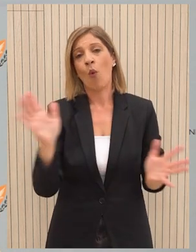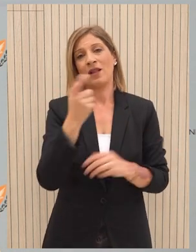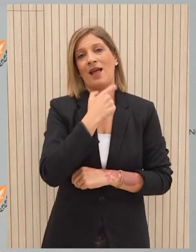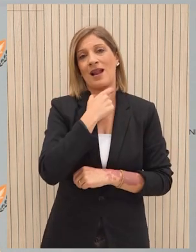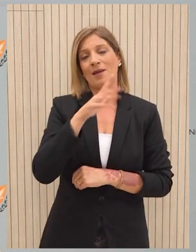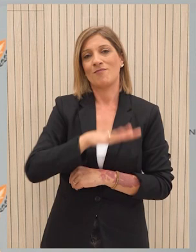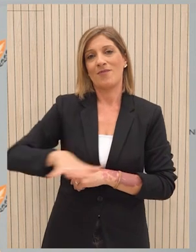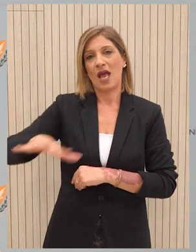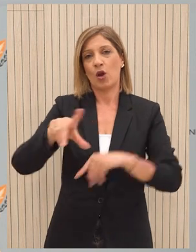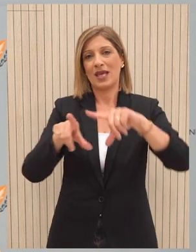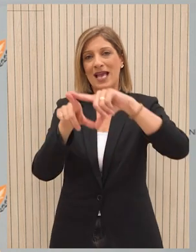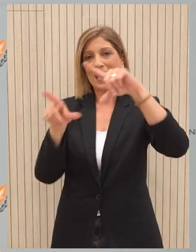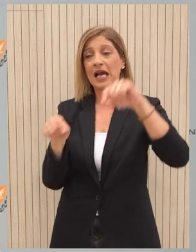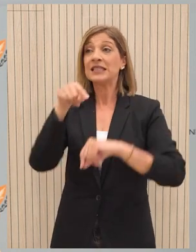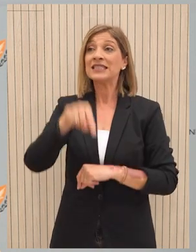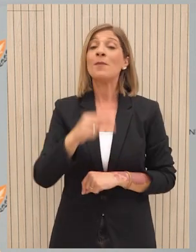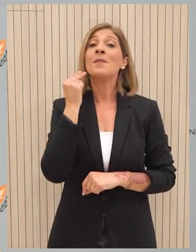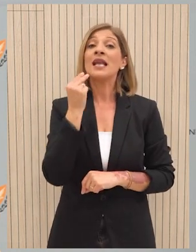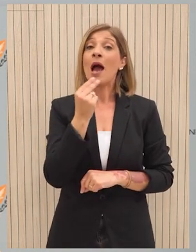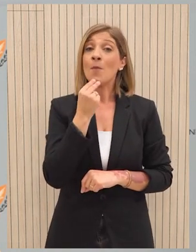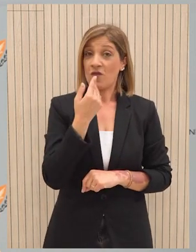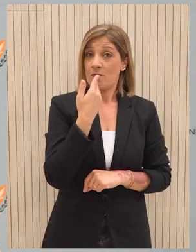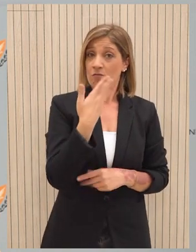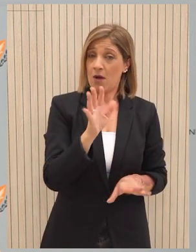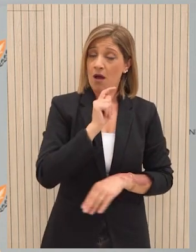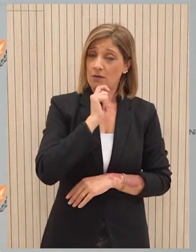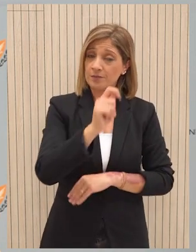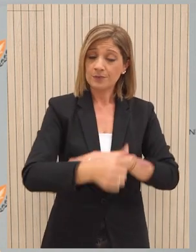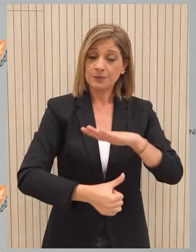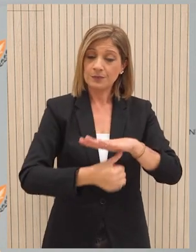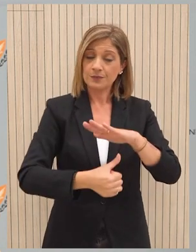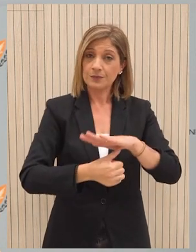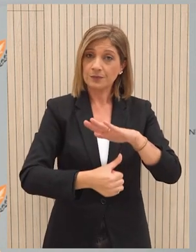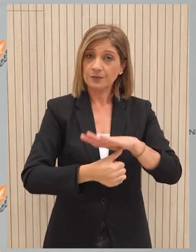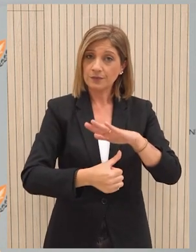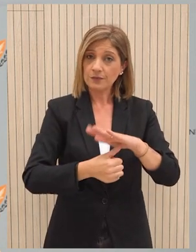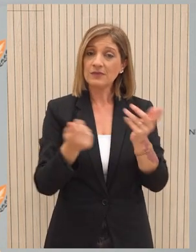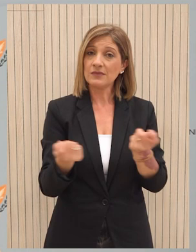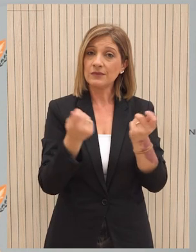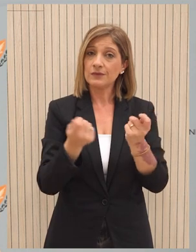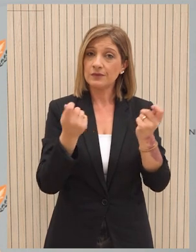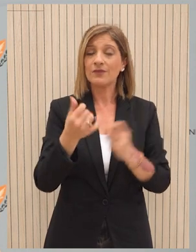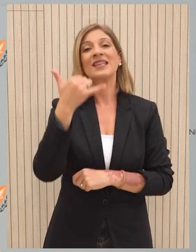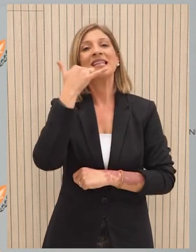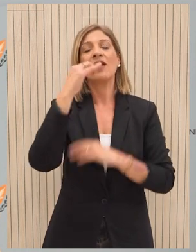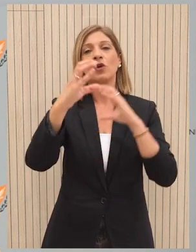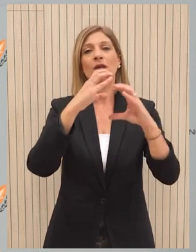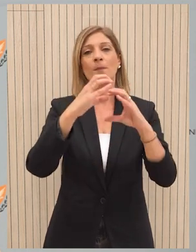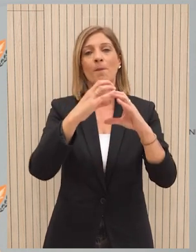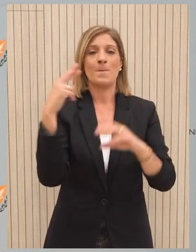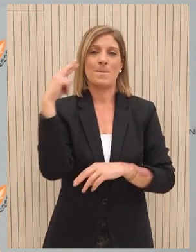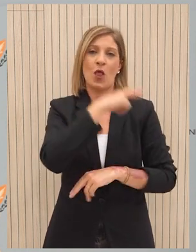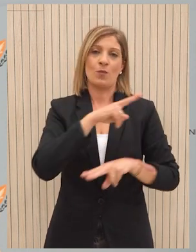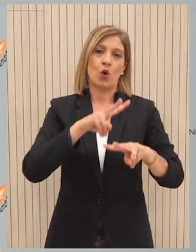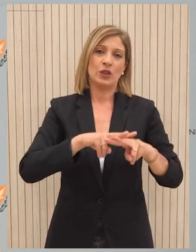περιοχή της Γάζας. Σήμερα, το απόγευμα όπως έχω αναφέρει, και ο ίδιος ο Πρόεδρος της Δημοκρατίας το έχει αναφέρει, θα πραγματοποιήσει η τηλεφωνική επικοινωνία με τον